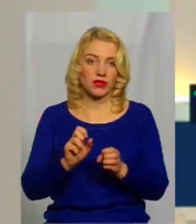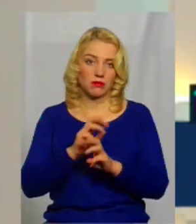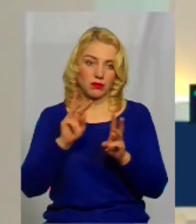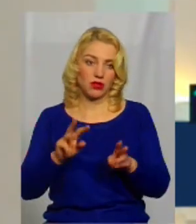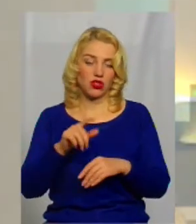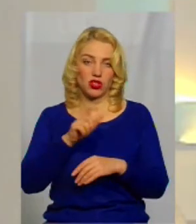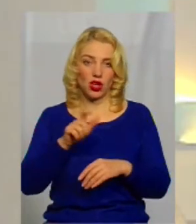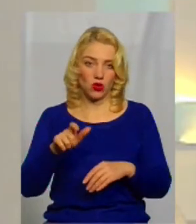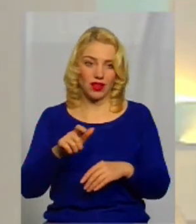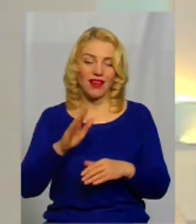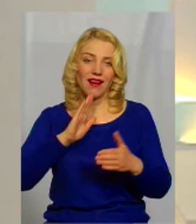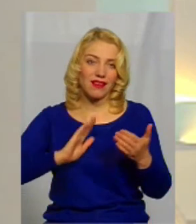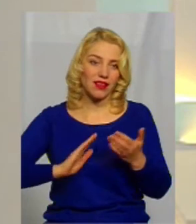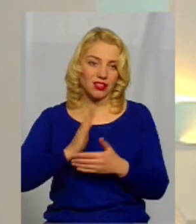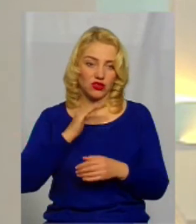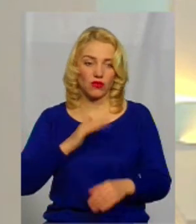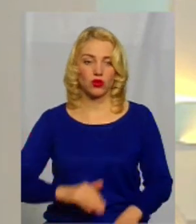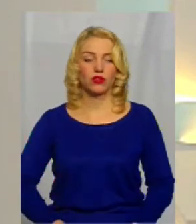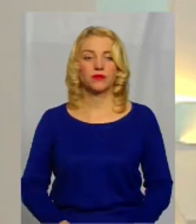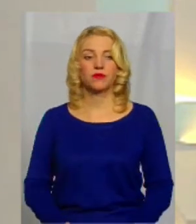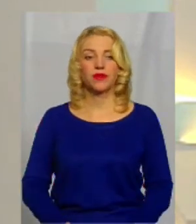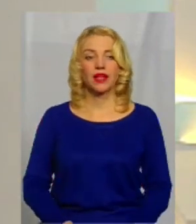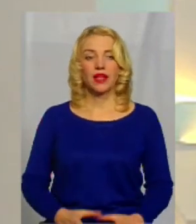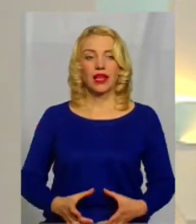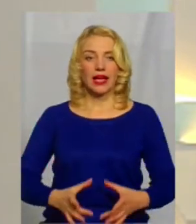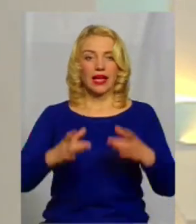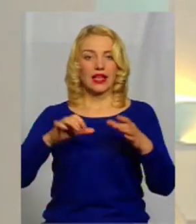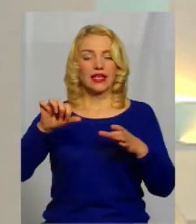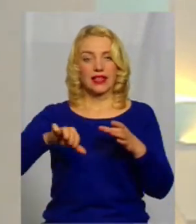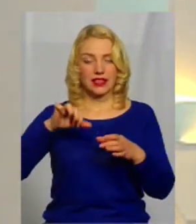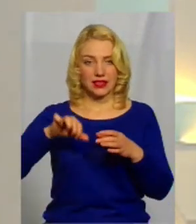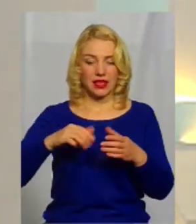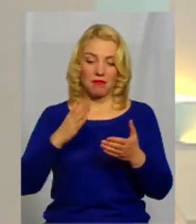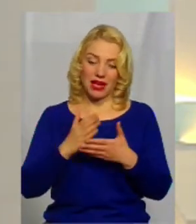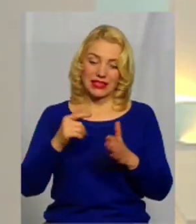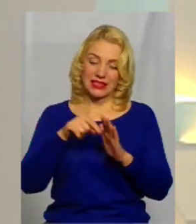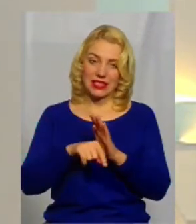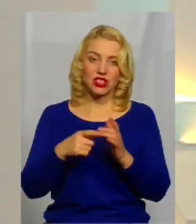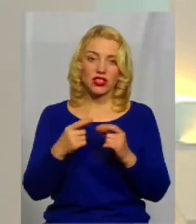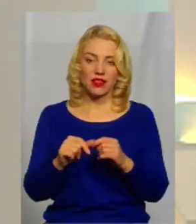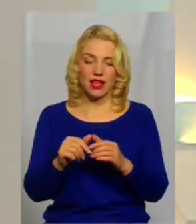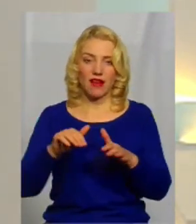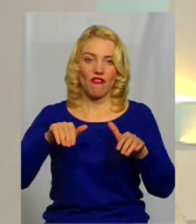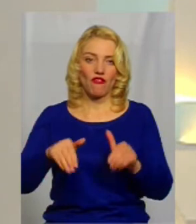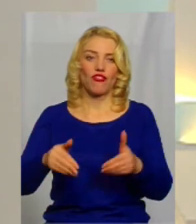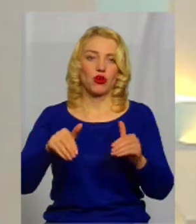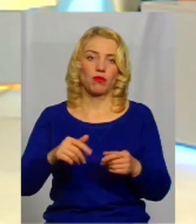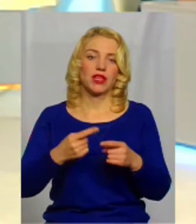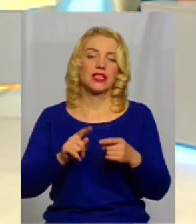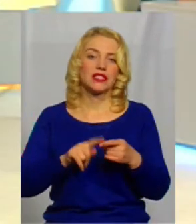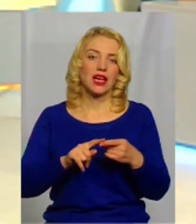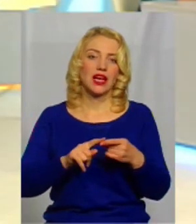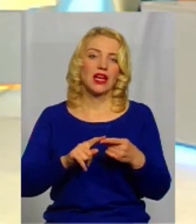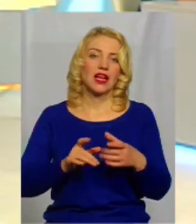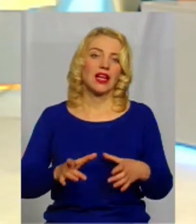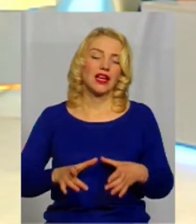Поговоримо, а поки що про Крениці. Має значення, де викупана ця Крениця? Звичайно.